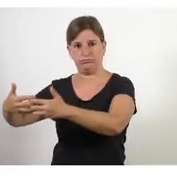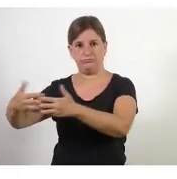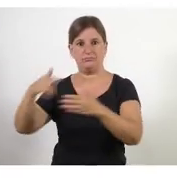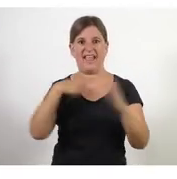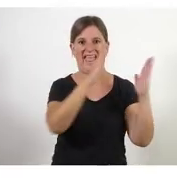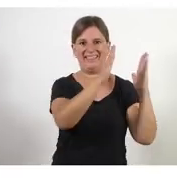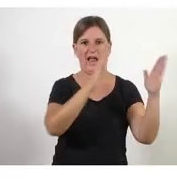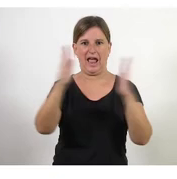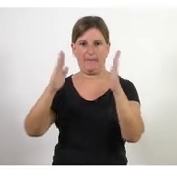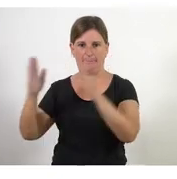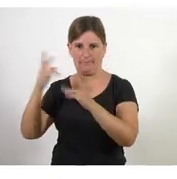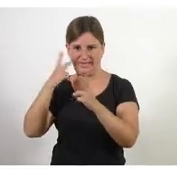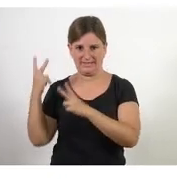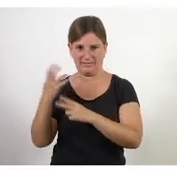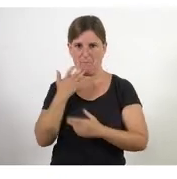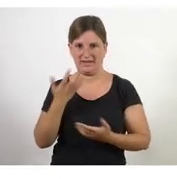etapes